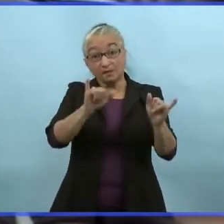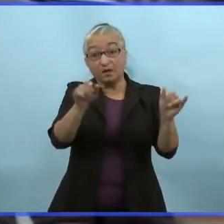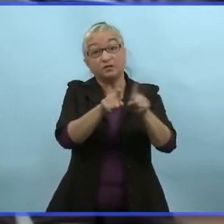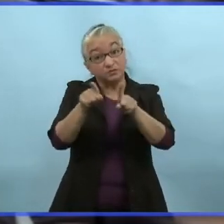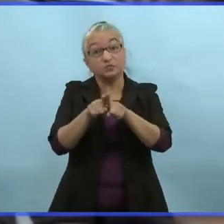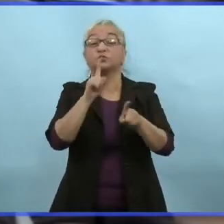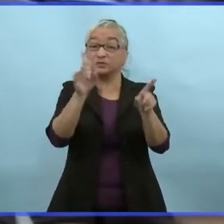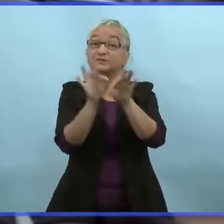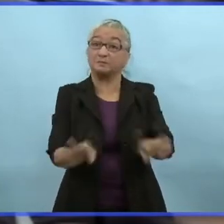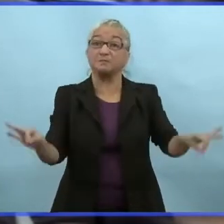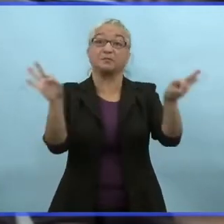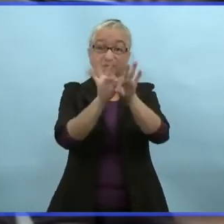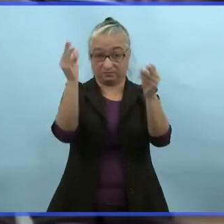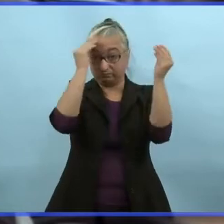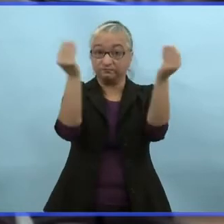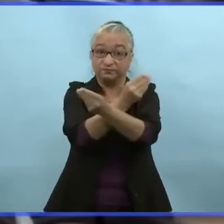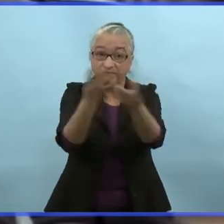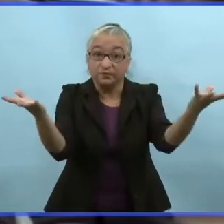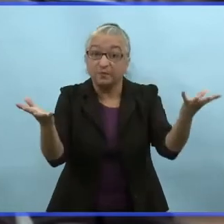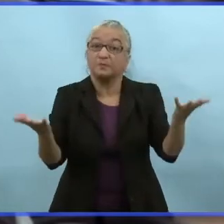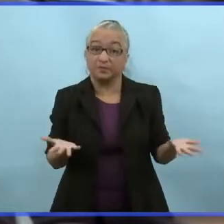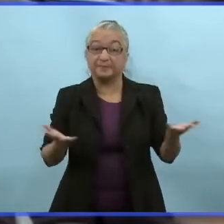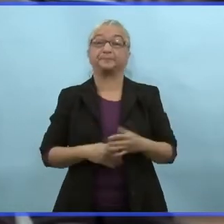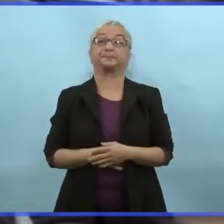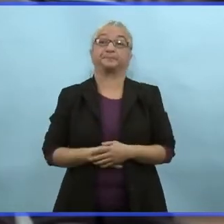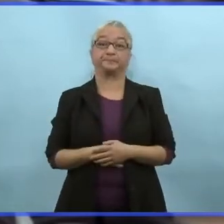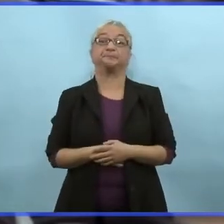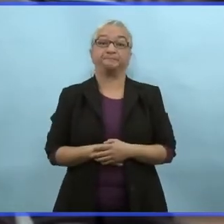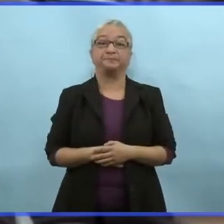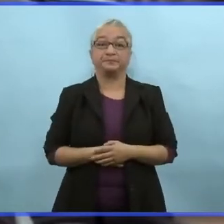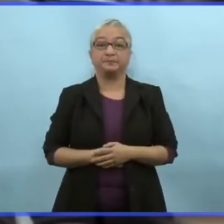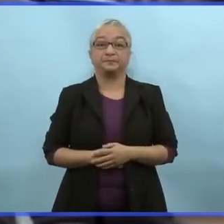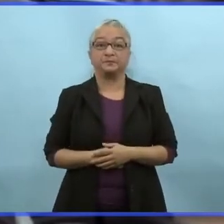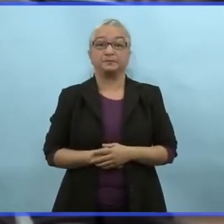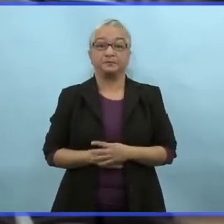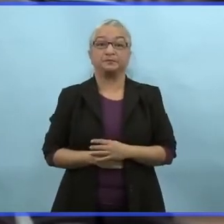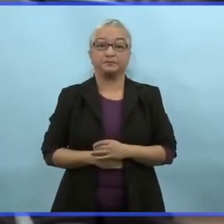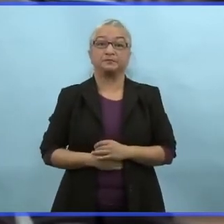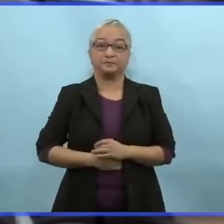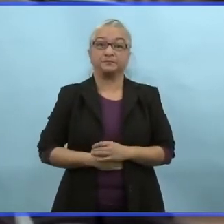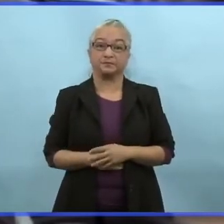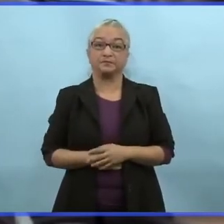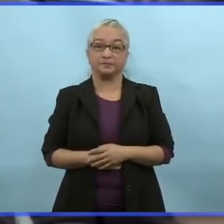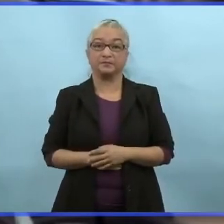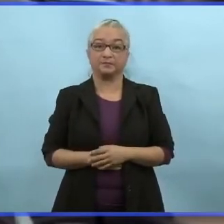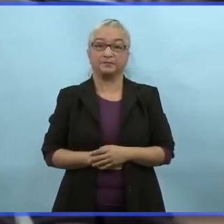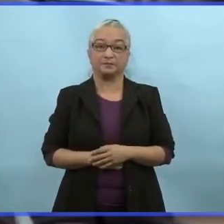parole à la ministre Gordon, il y a autre chose que je veux signaler.